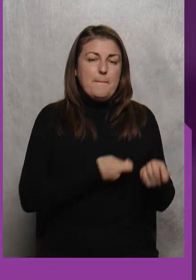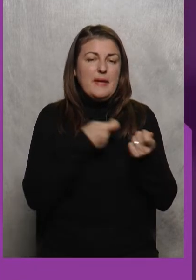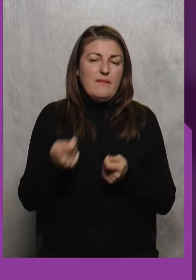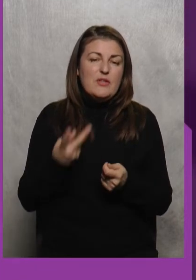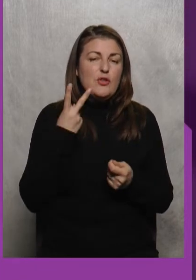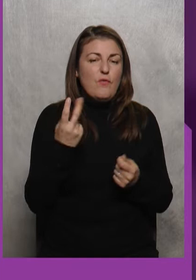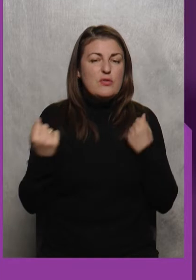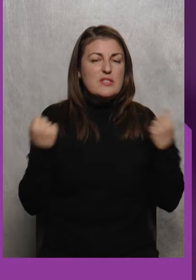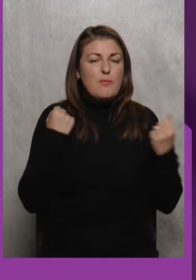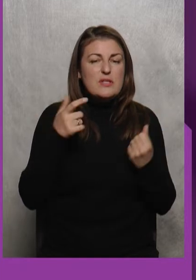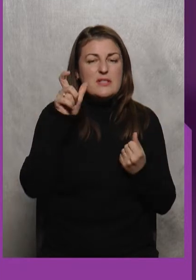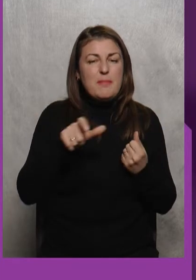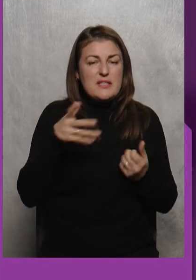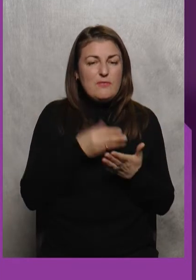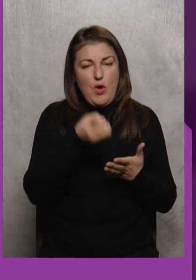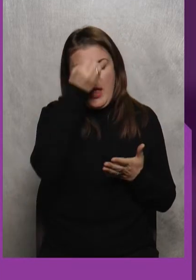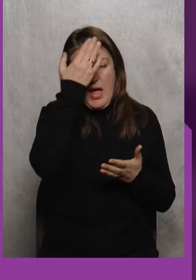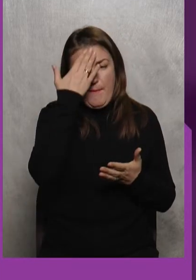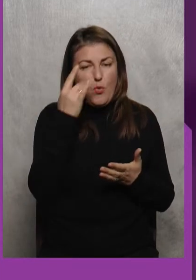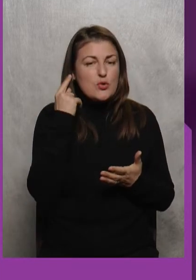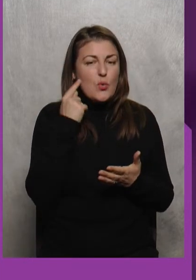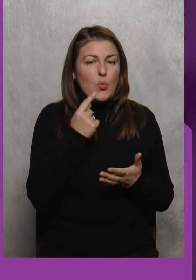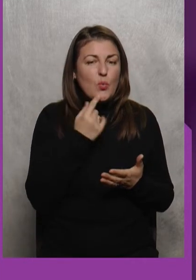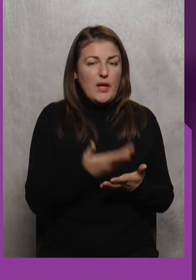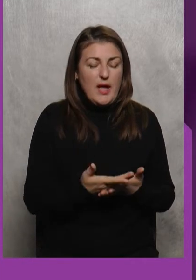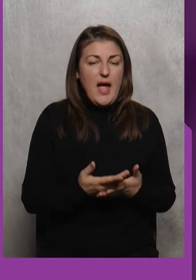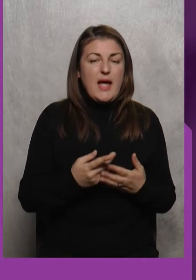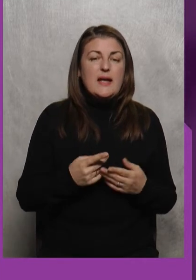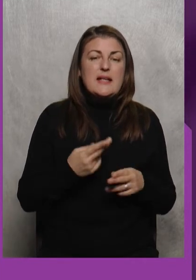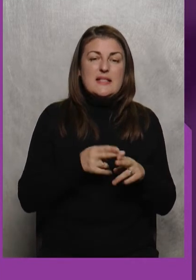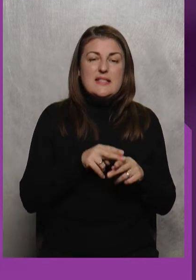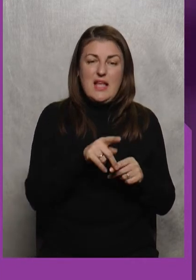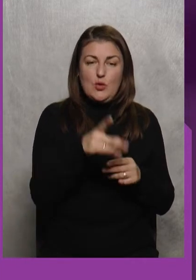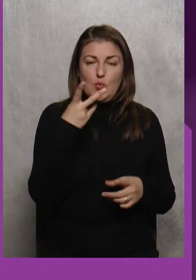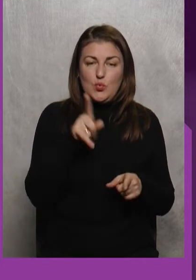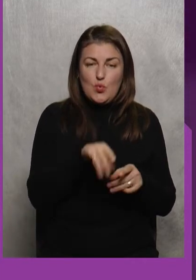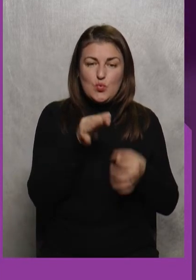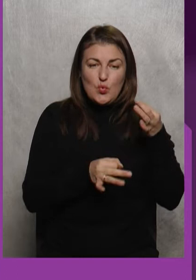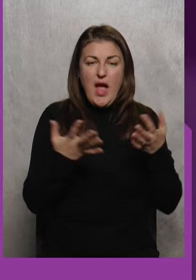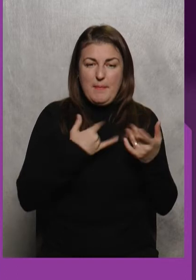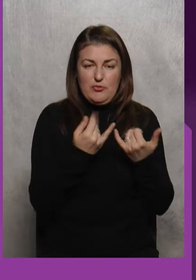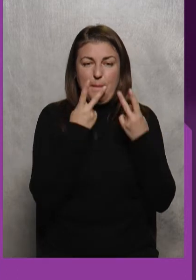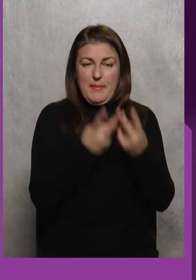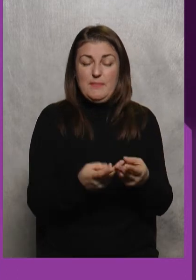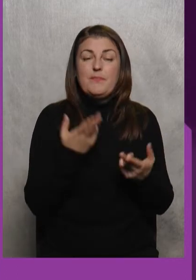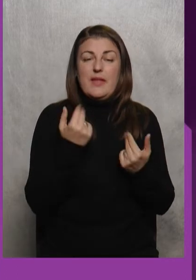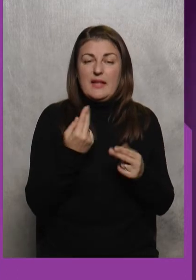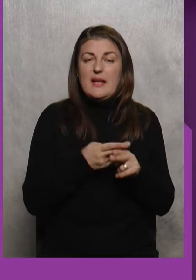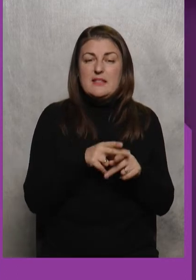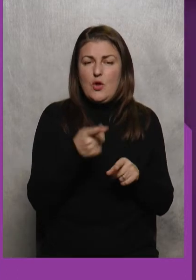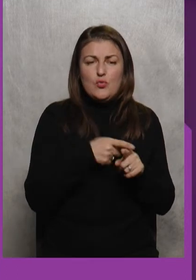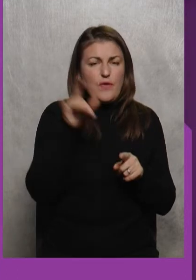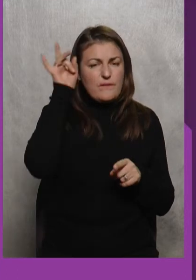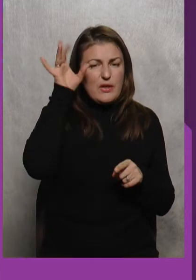спортсменів Своїх Японців Глухих Це Той Суддя Якого Ми бачимо Так Дуже